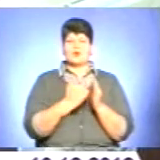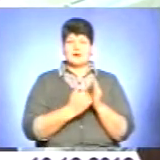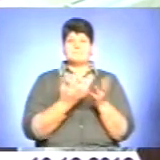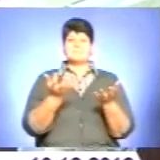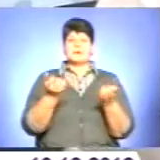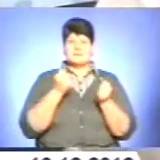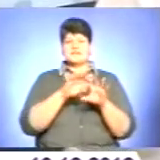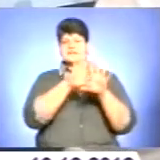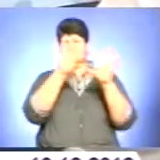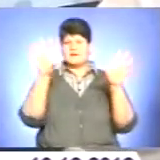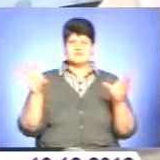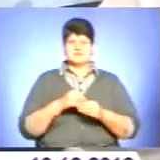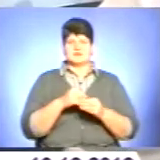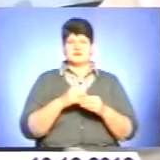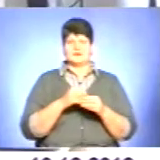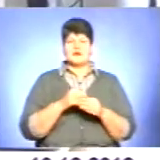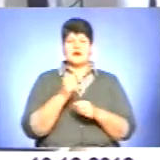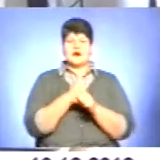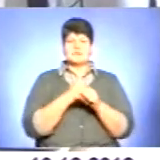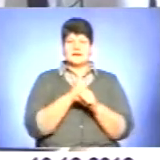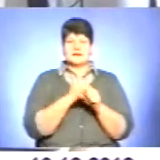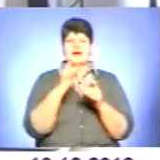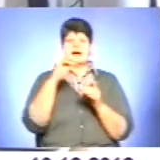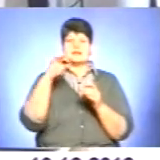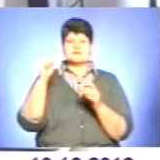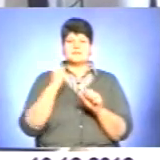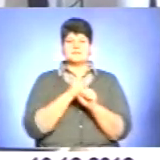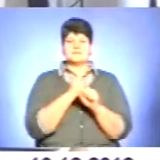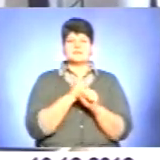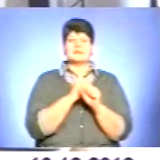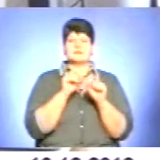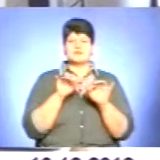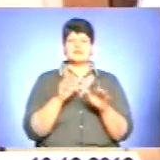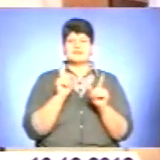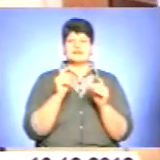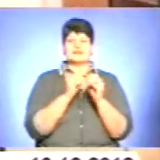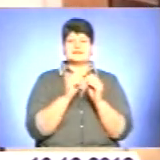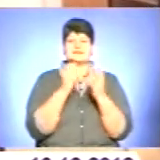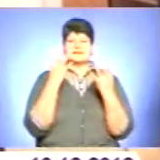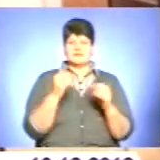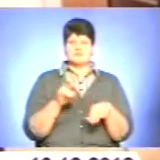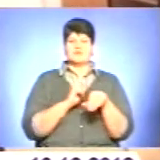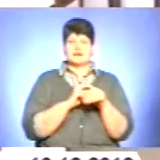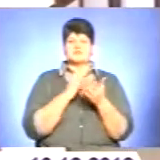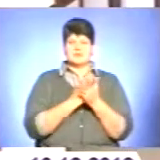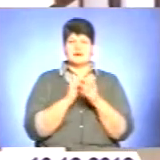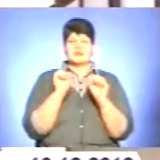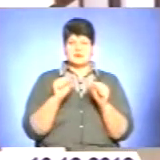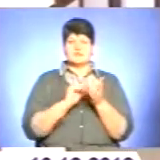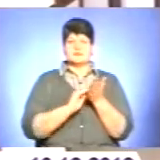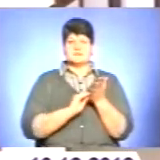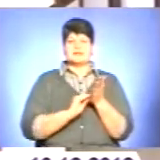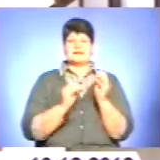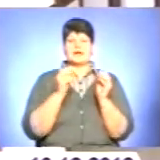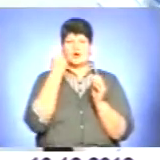аптеках усіх форм власності. Рецепт діє упродовж 10 днів. Лікар має право виписати препарати на місячний курс